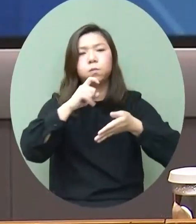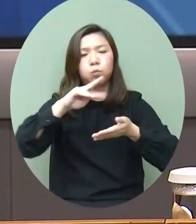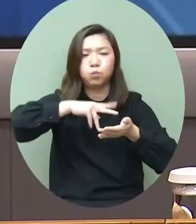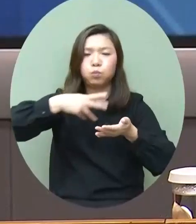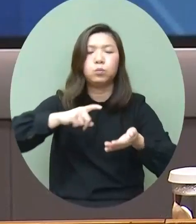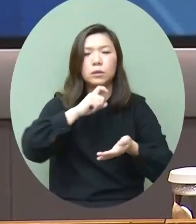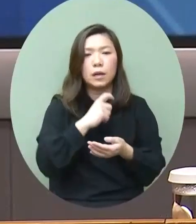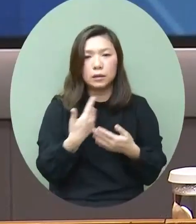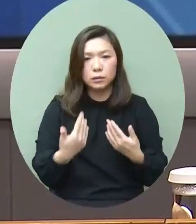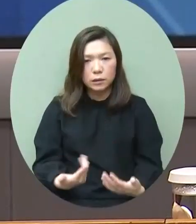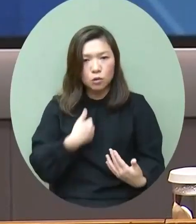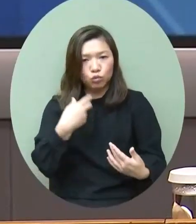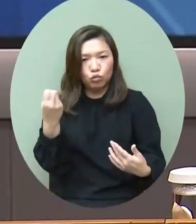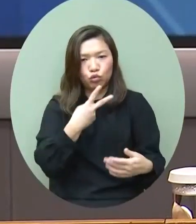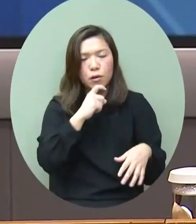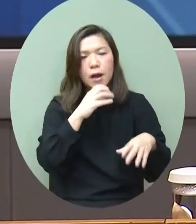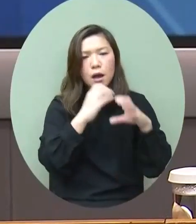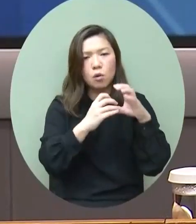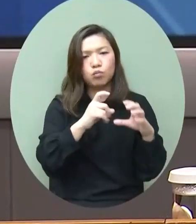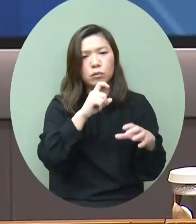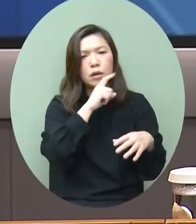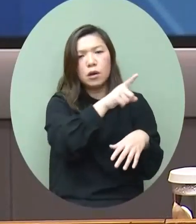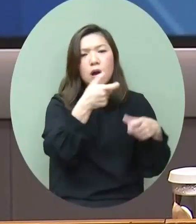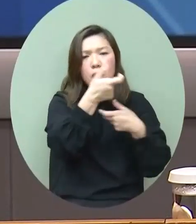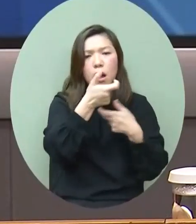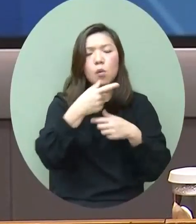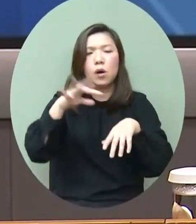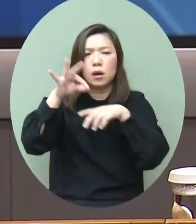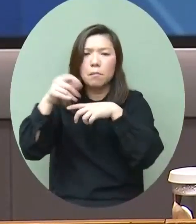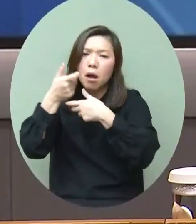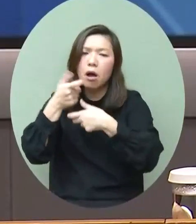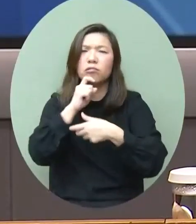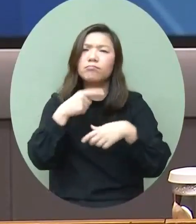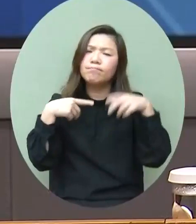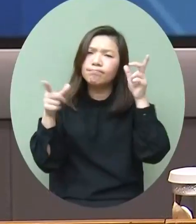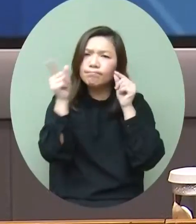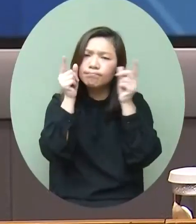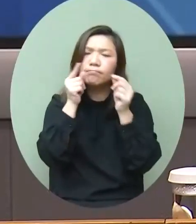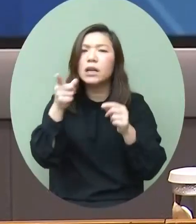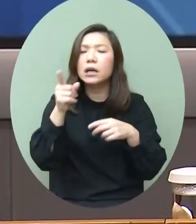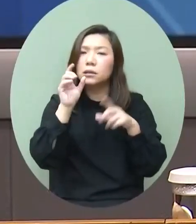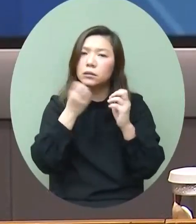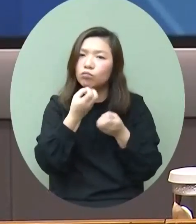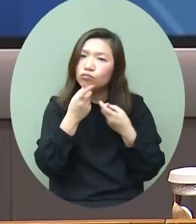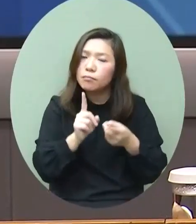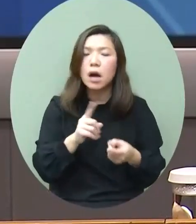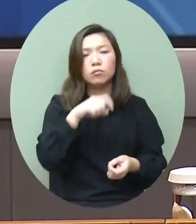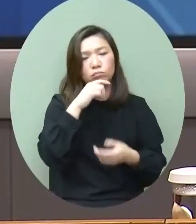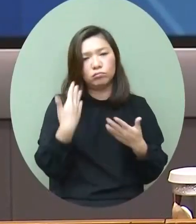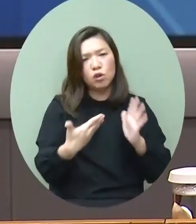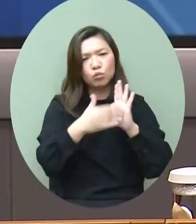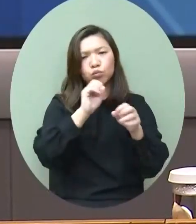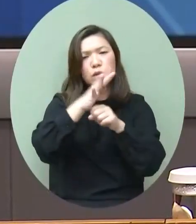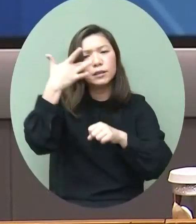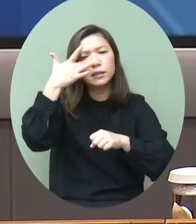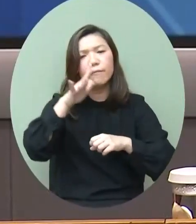佈之後我都馬上接觸了金融界和商界的朋友去了解他們的意見都知道這個階段性的抗疫新